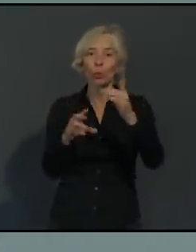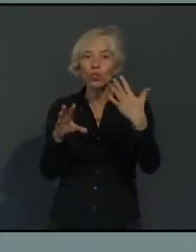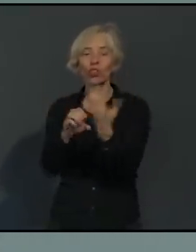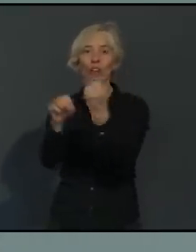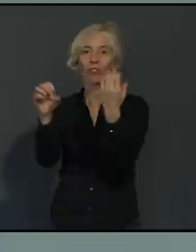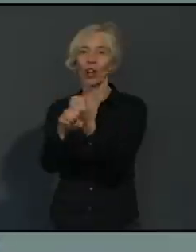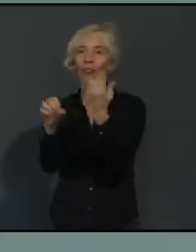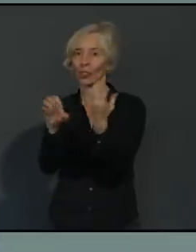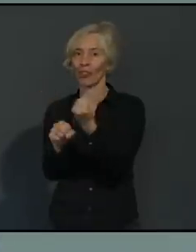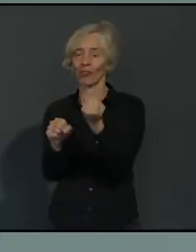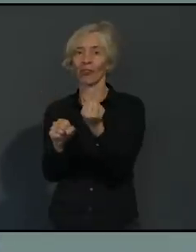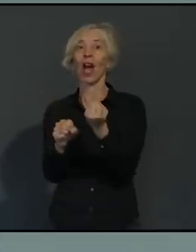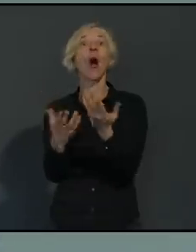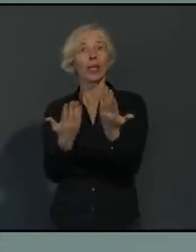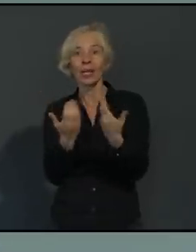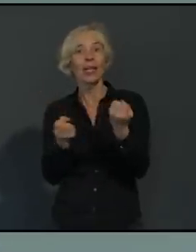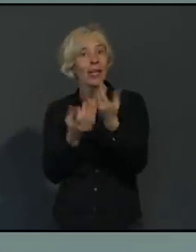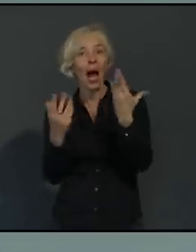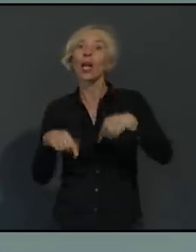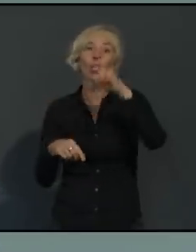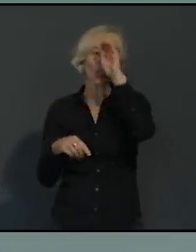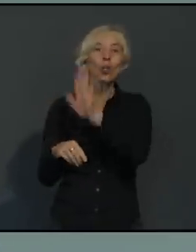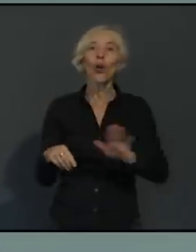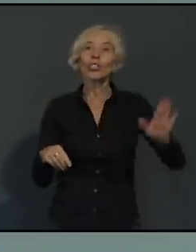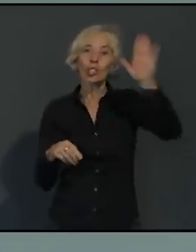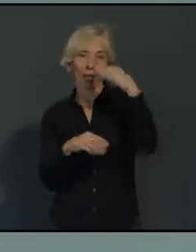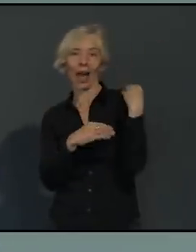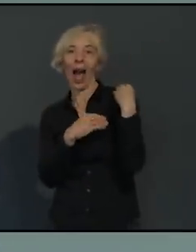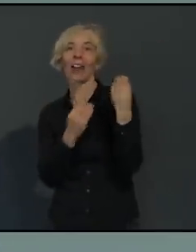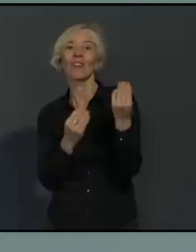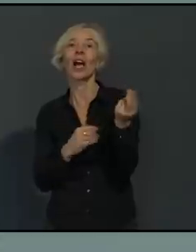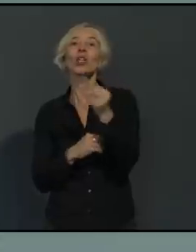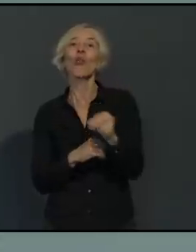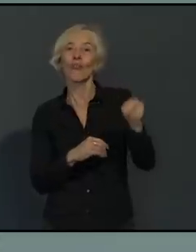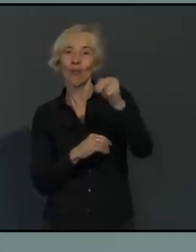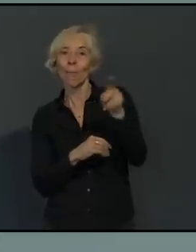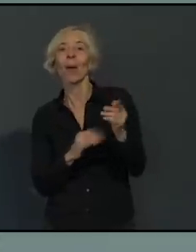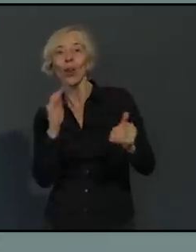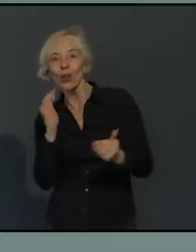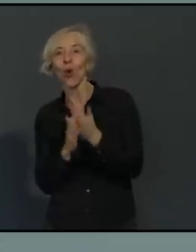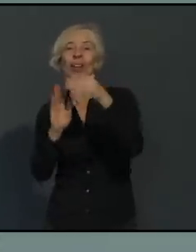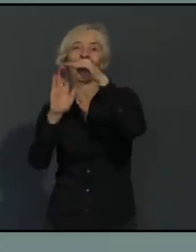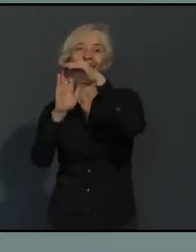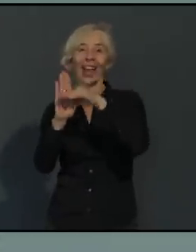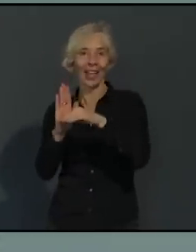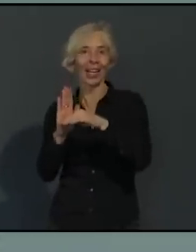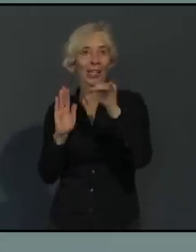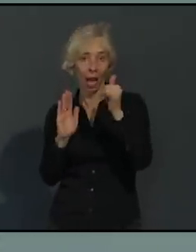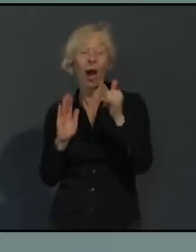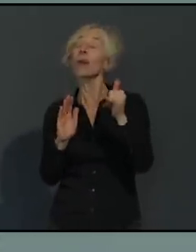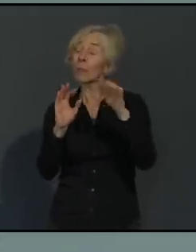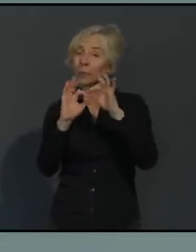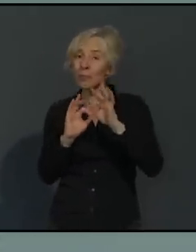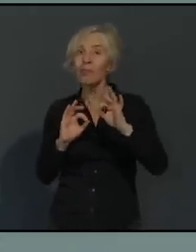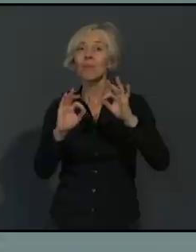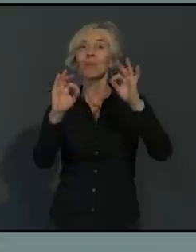die zu Anfang November in Kraft gesetzt worden sind. Aber es dauert zu lange und es dauert vor allem auch zu lange